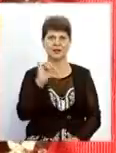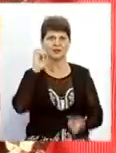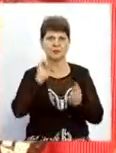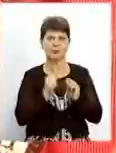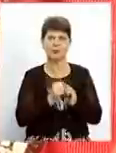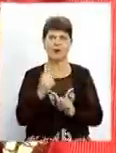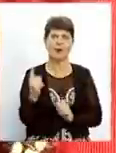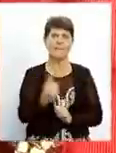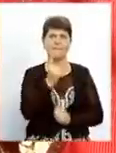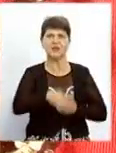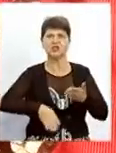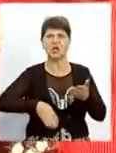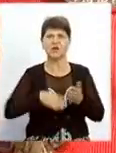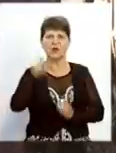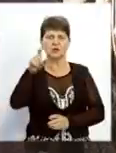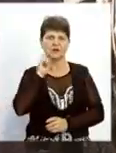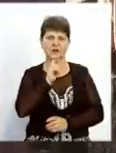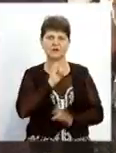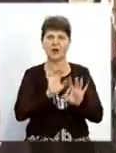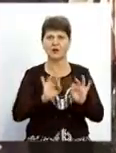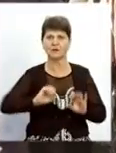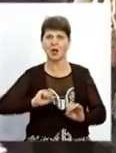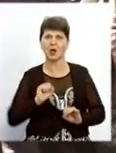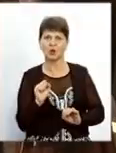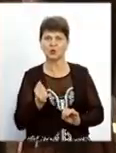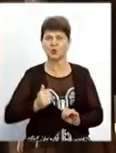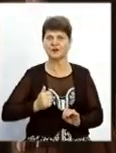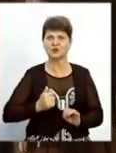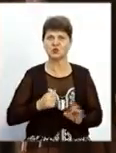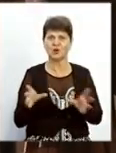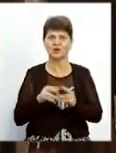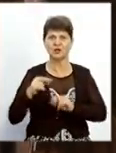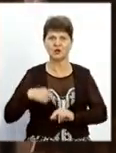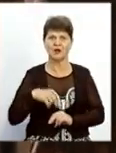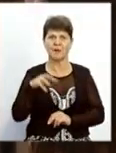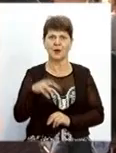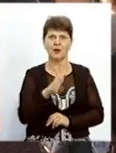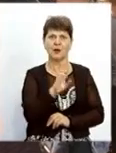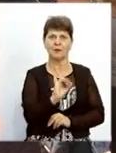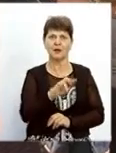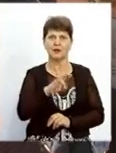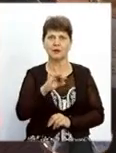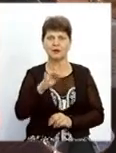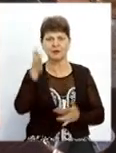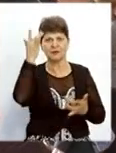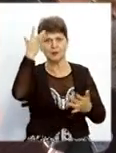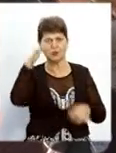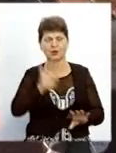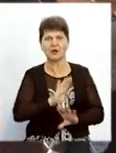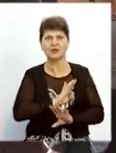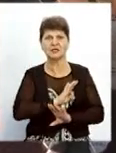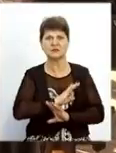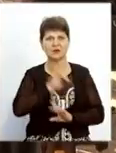один з найперших волонтерів Вінничини, розповідає його друг та військовий товариш Микола Білан. У випадкову смерть по братиме чоловік вірити